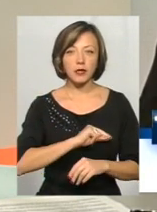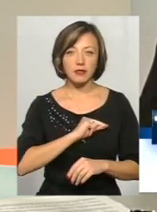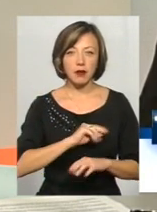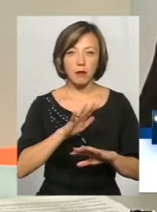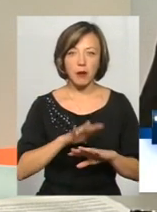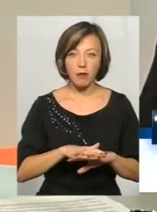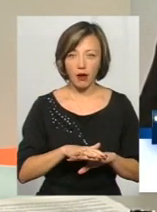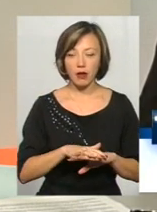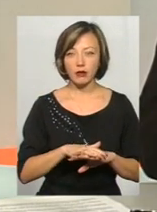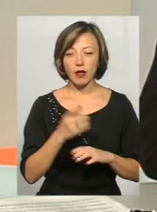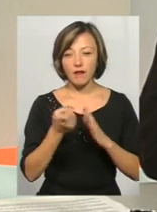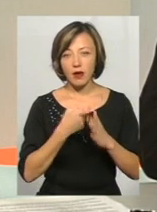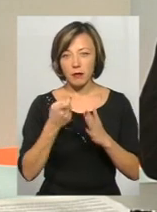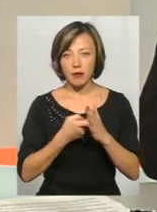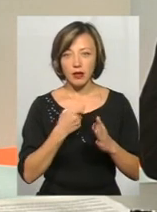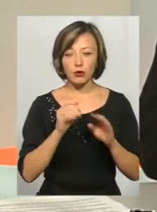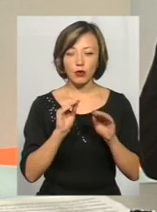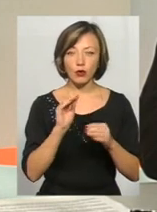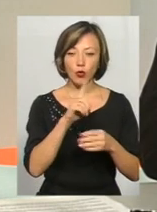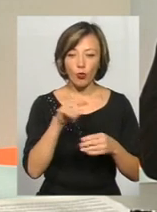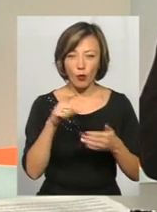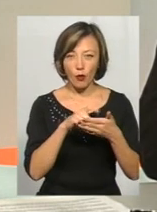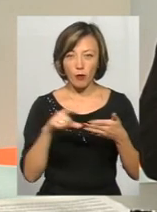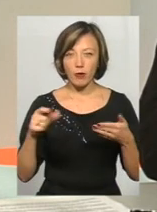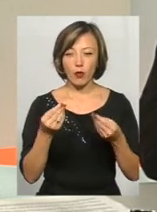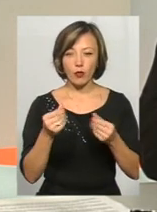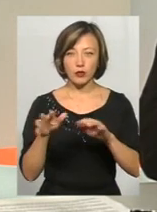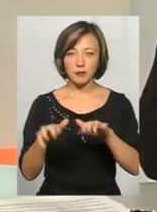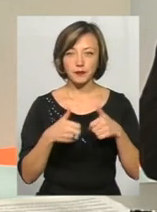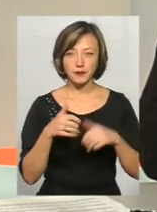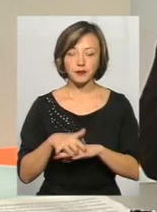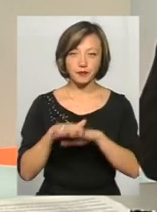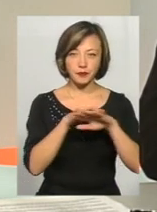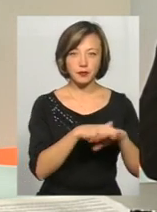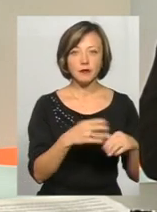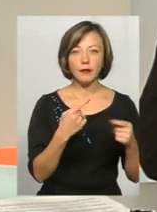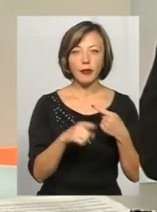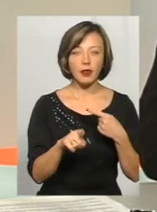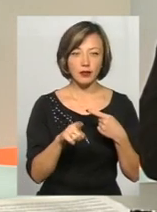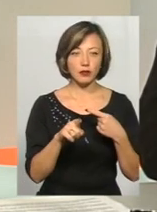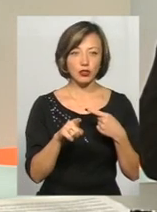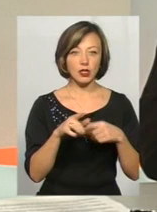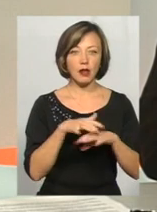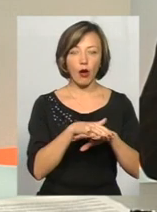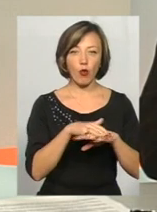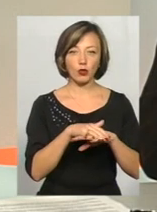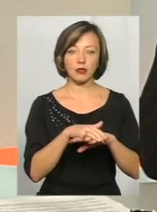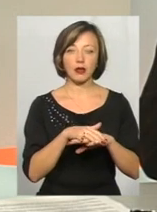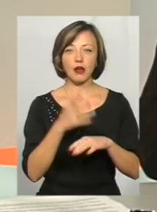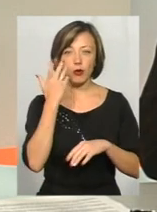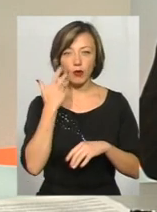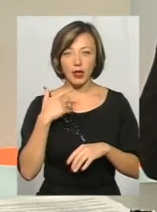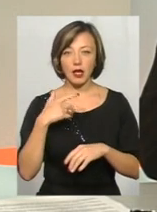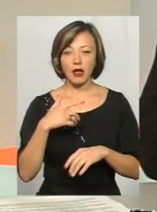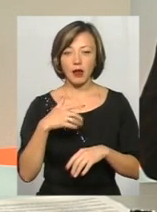банку, випитують реквізити, знімають кошти з рахунків, переводять на інші рахунки. Коли